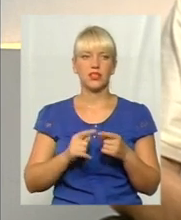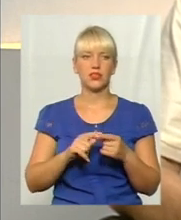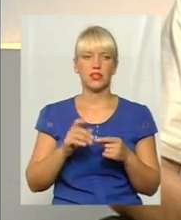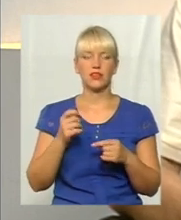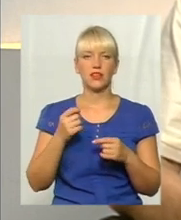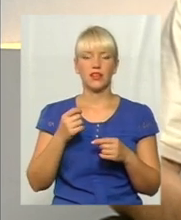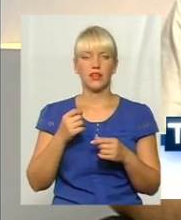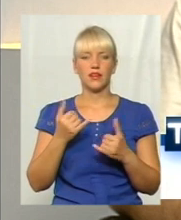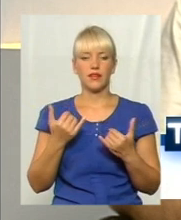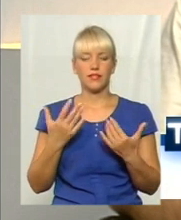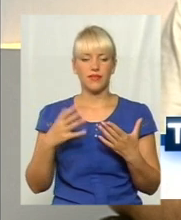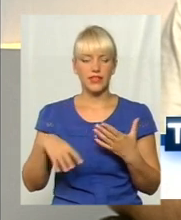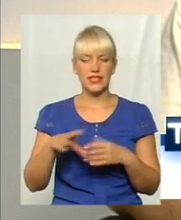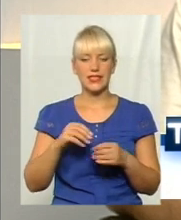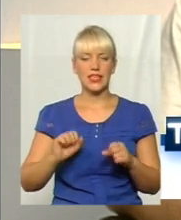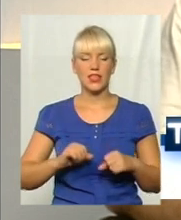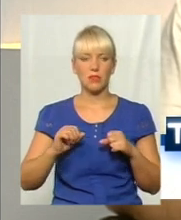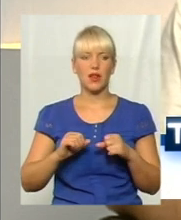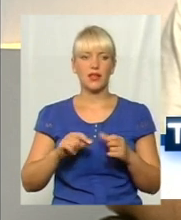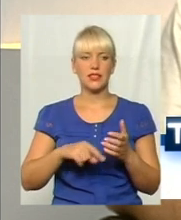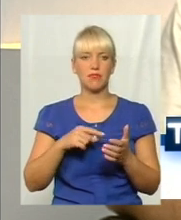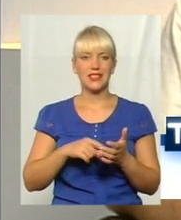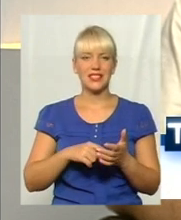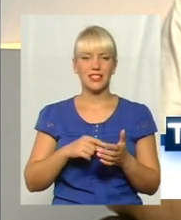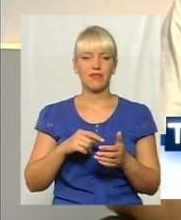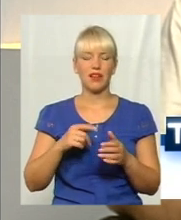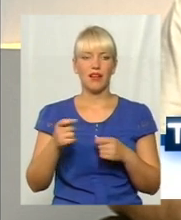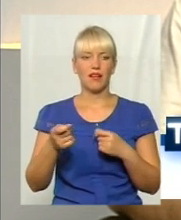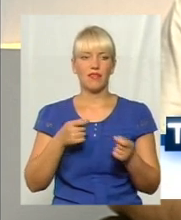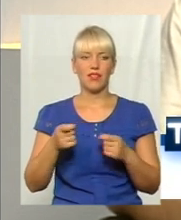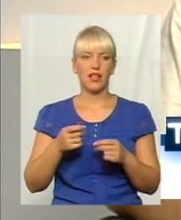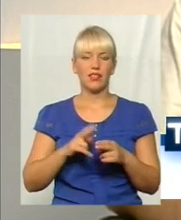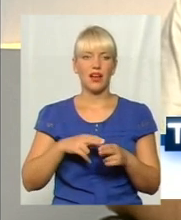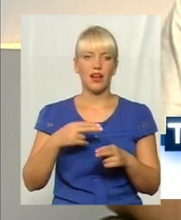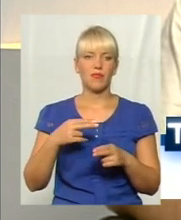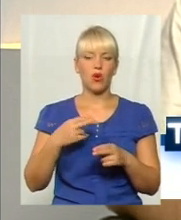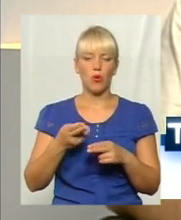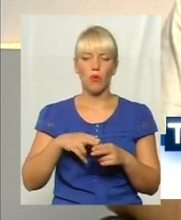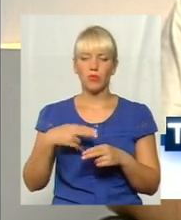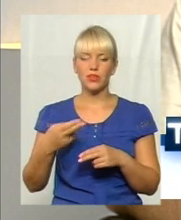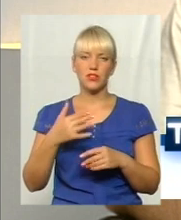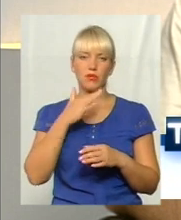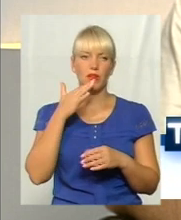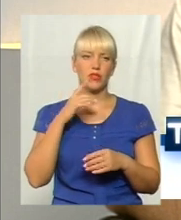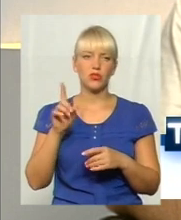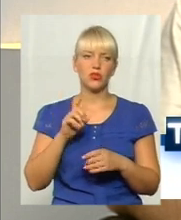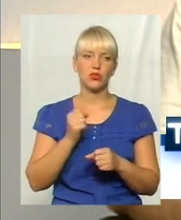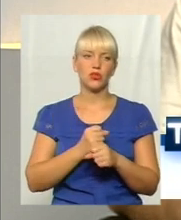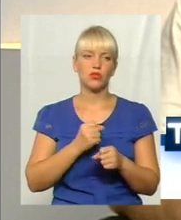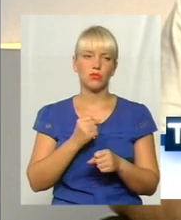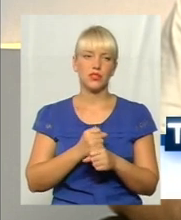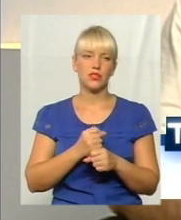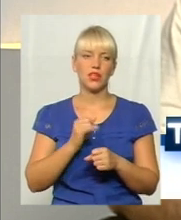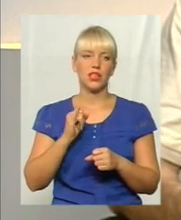намагаються місцева влада якось компенсувати. Багато що робиться, і